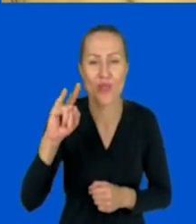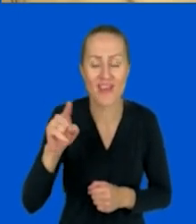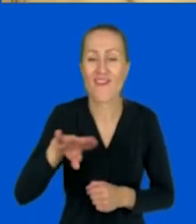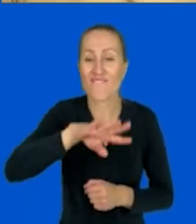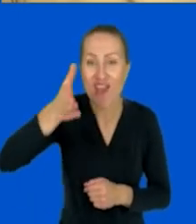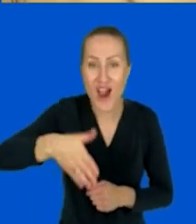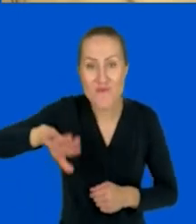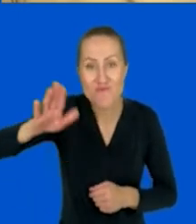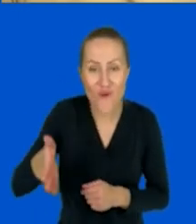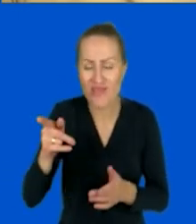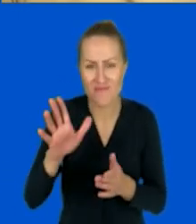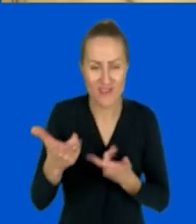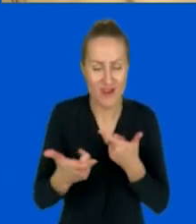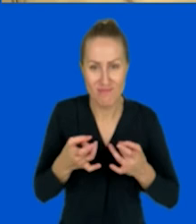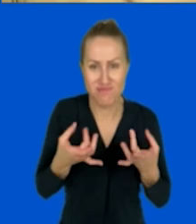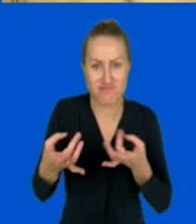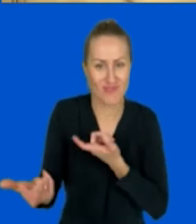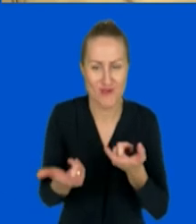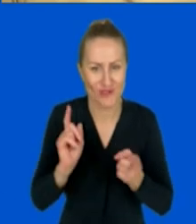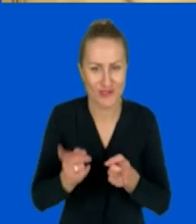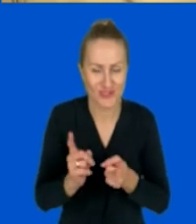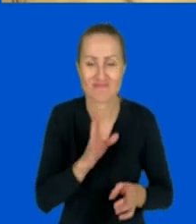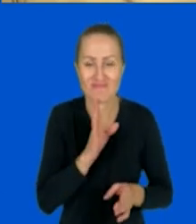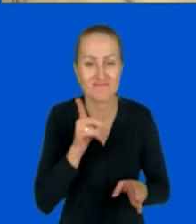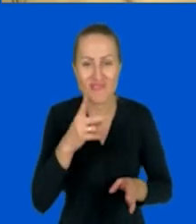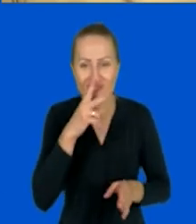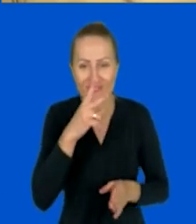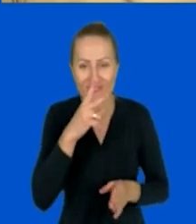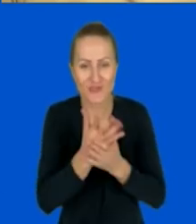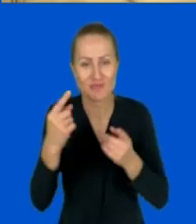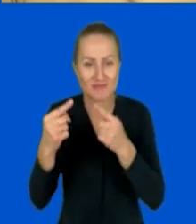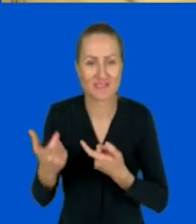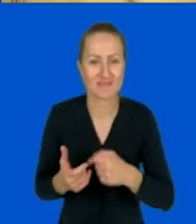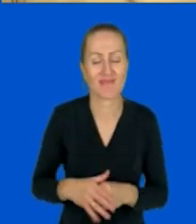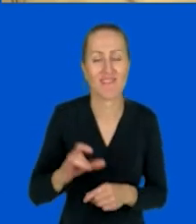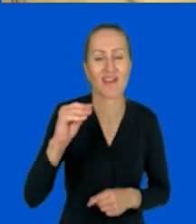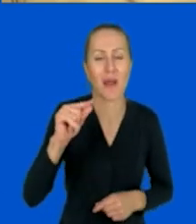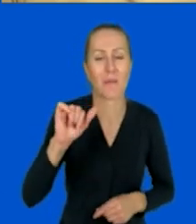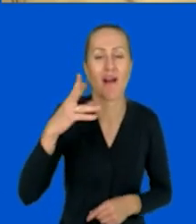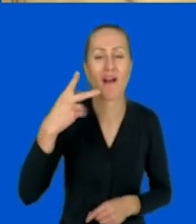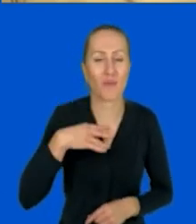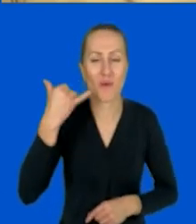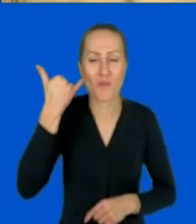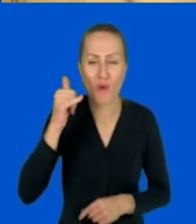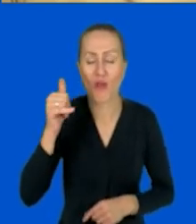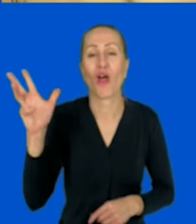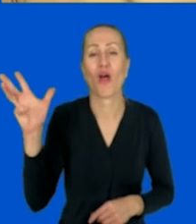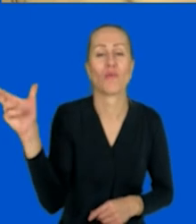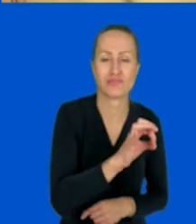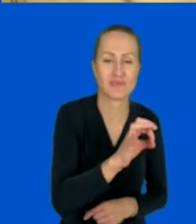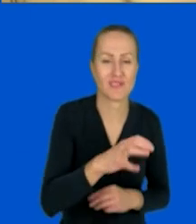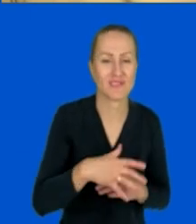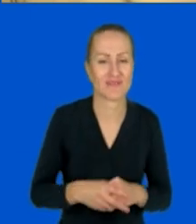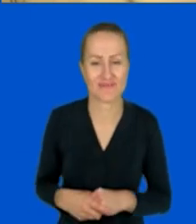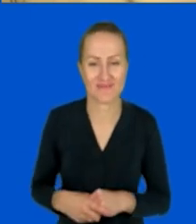widzę, że u nich chyba są poprawne odpowiedzi i że widzą oni poprawne odpowiedzi. Wyparty popełniły błąd chyba z tego napięcia,